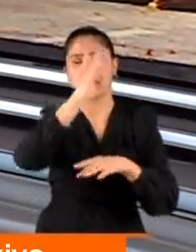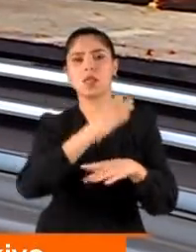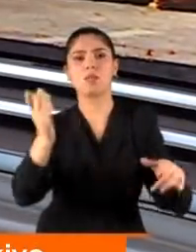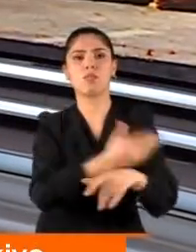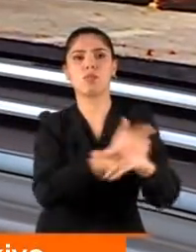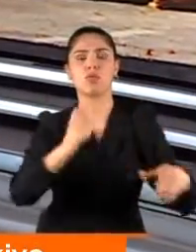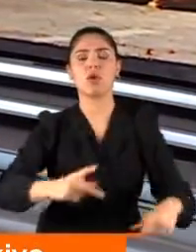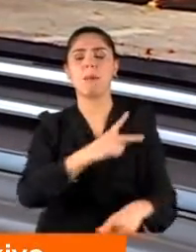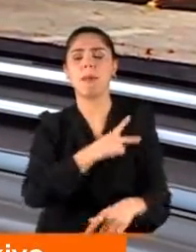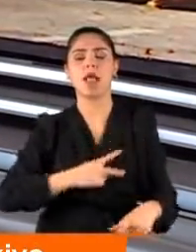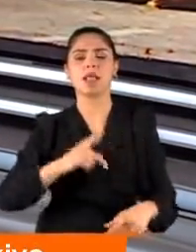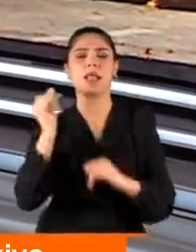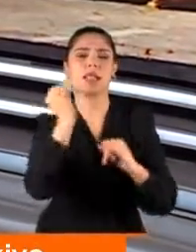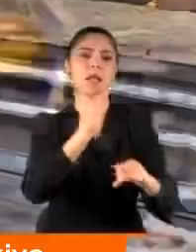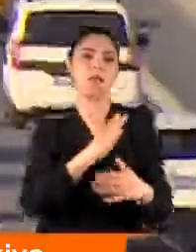Büyükşehir Belediyesi'ne tepkili.